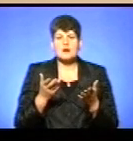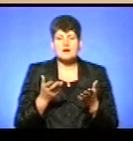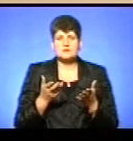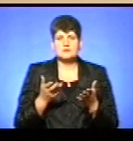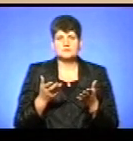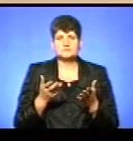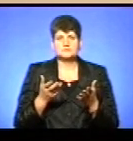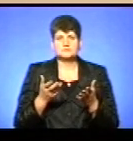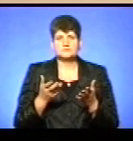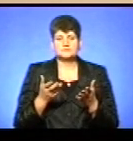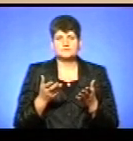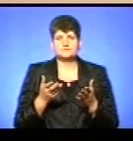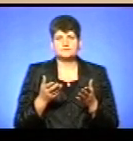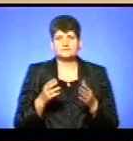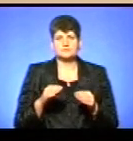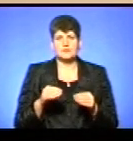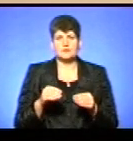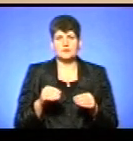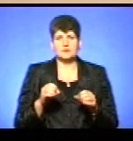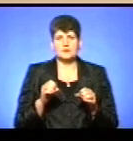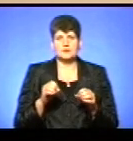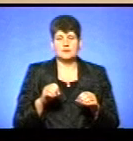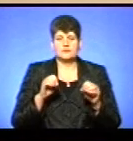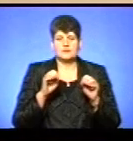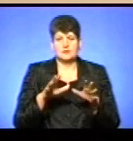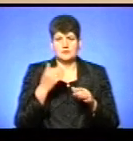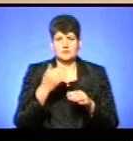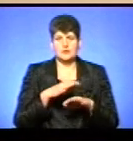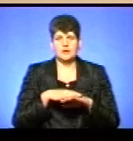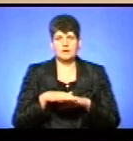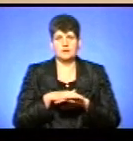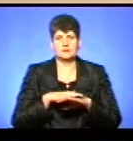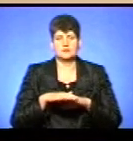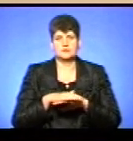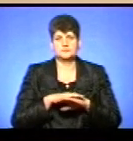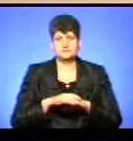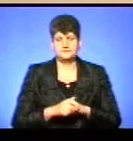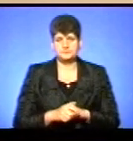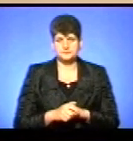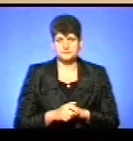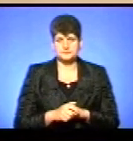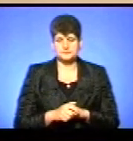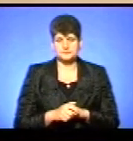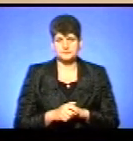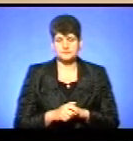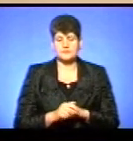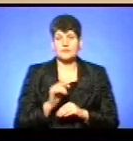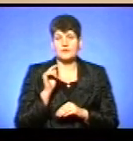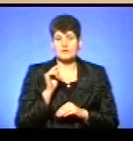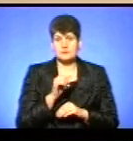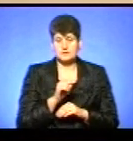доручив йому народ. Турбота. Бо він